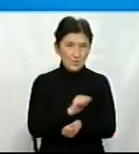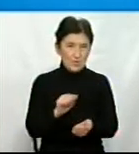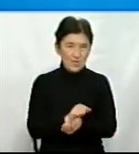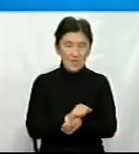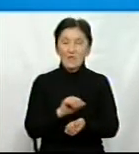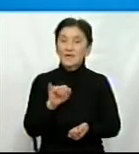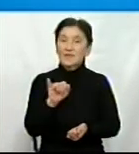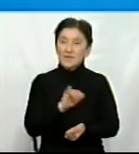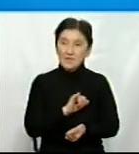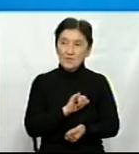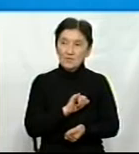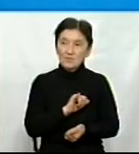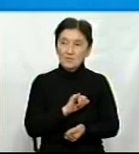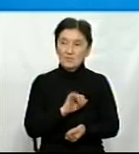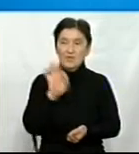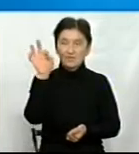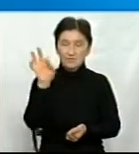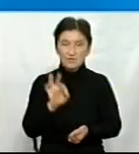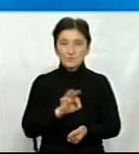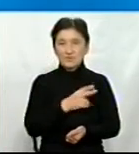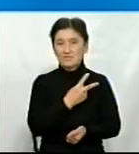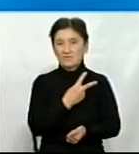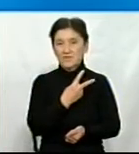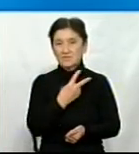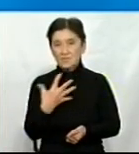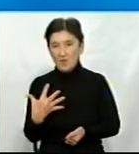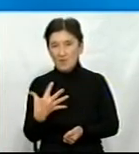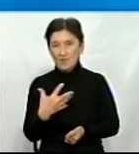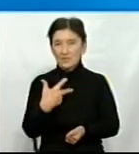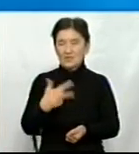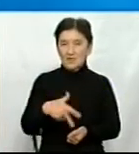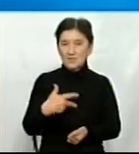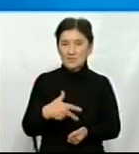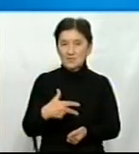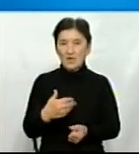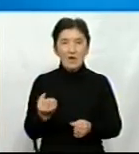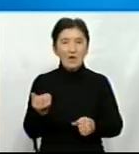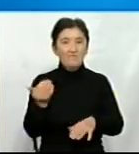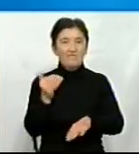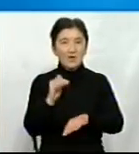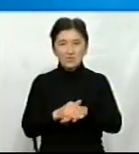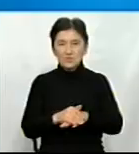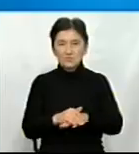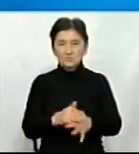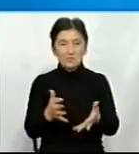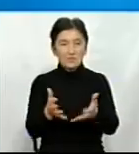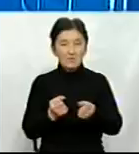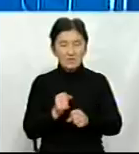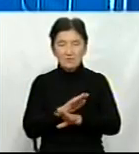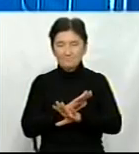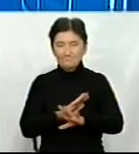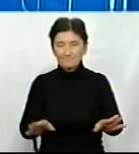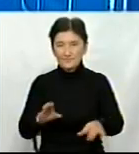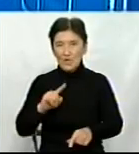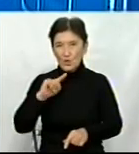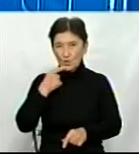відсотків 25-30 господарств фактично зовсім не отримало врожаю кукурудзи. Ну